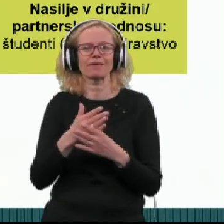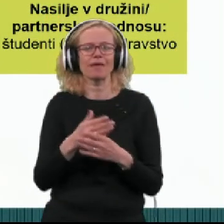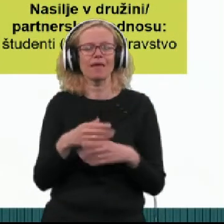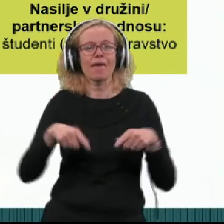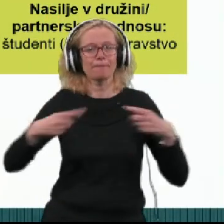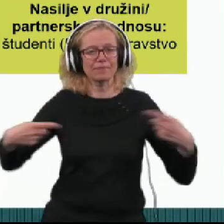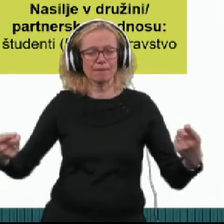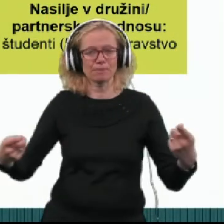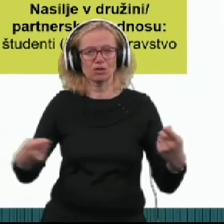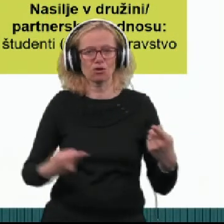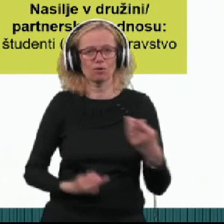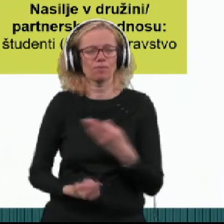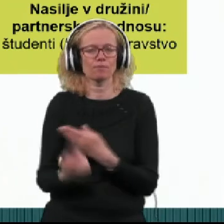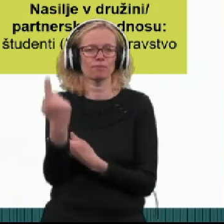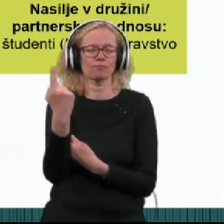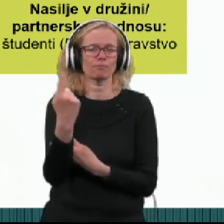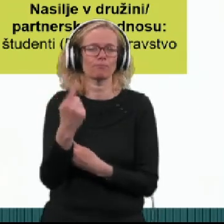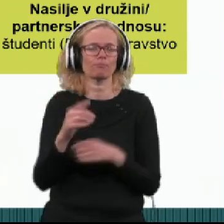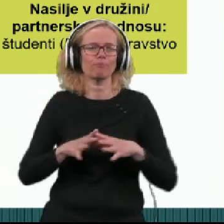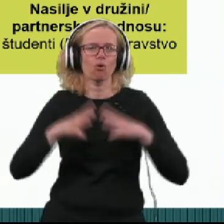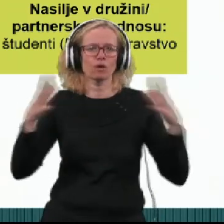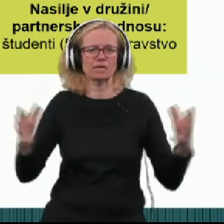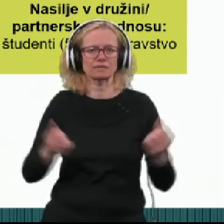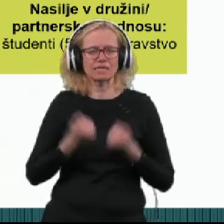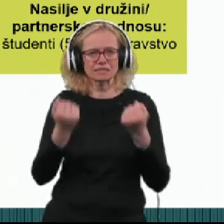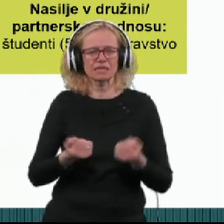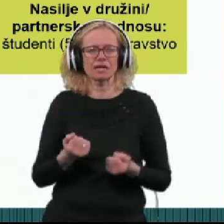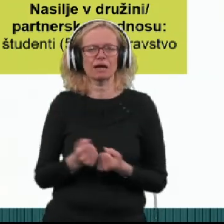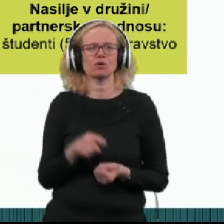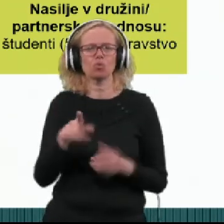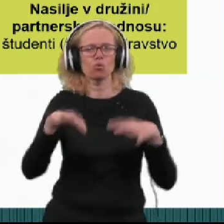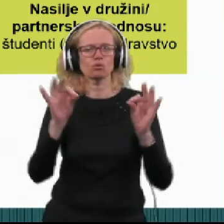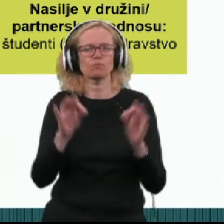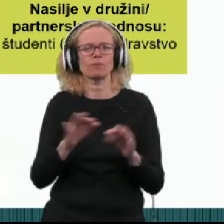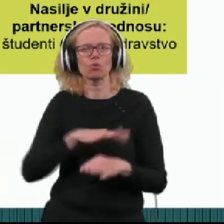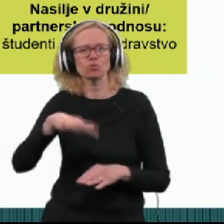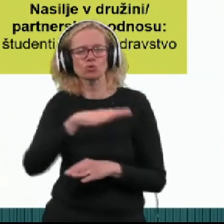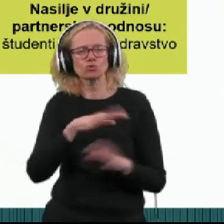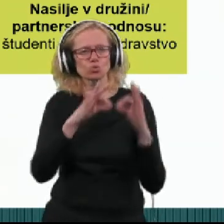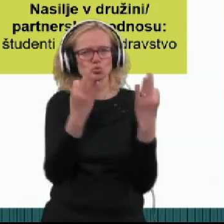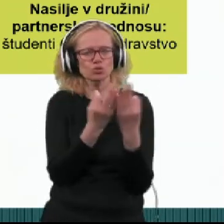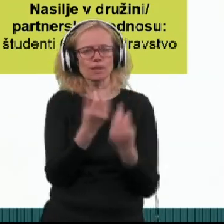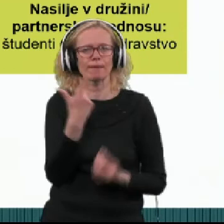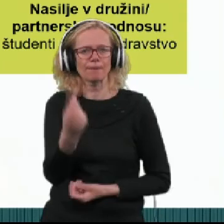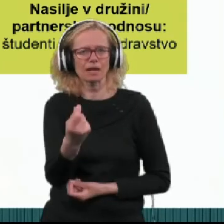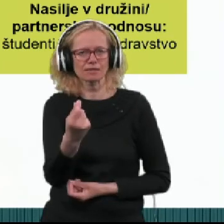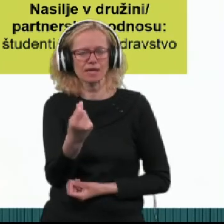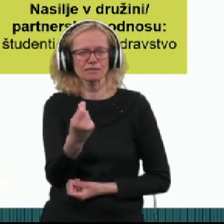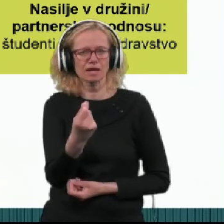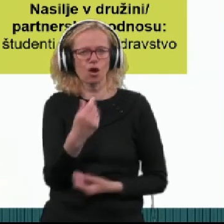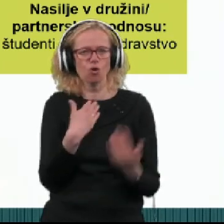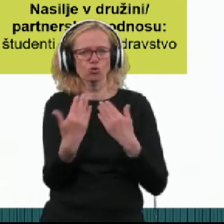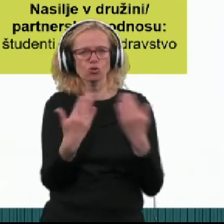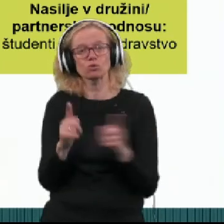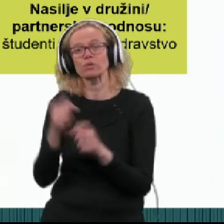prišlo do porasta nasilja. To ugotavljamo tako na področju družine oziroma partnerskega odnosa, kot tudi na delovnem